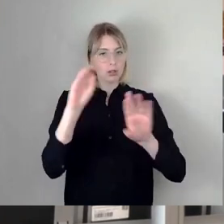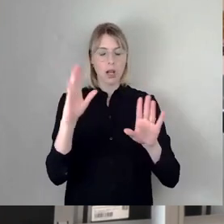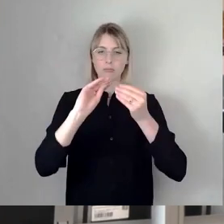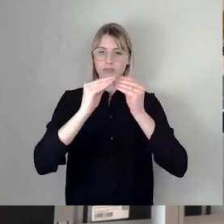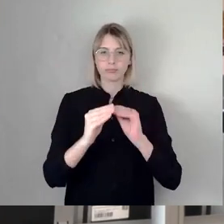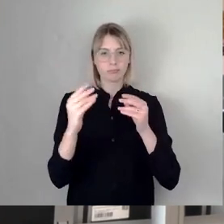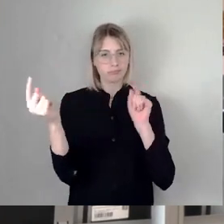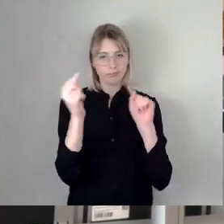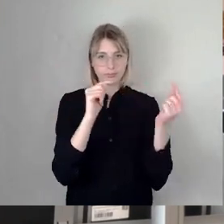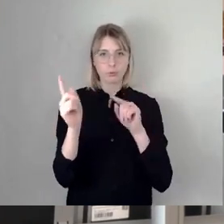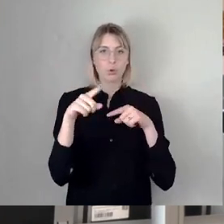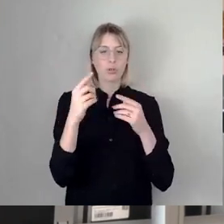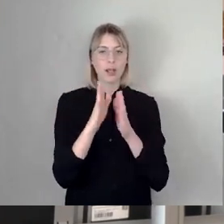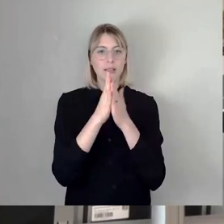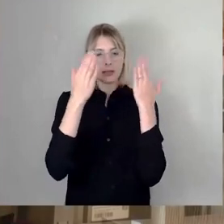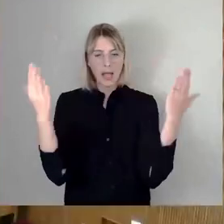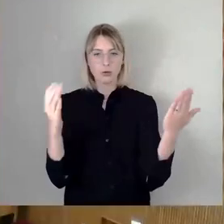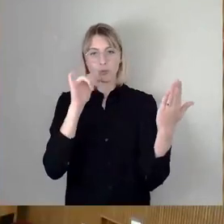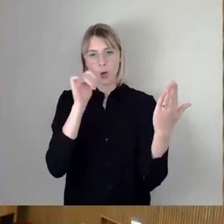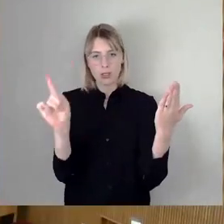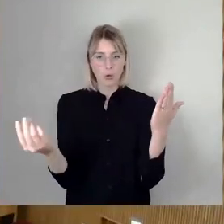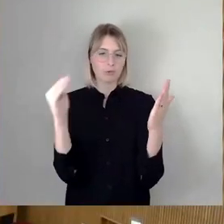die Zeitung das hoffentlich morgen auch schreiben wird. Vielen Dank.